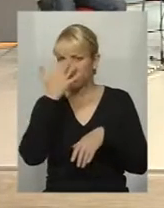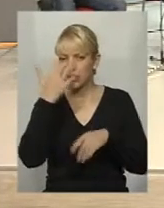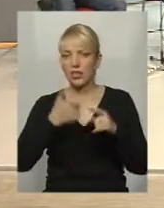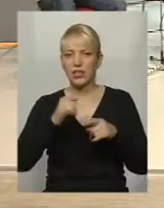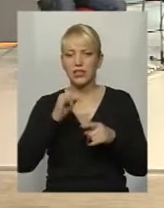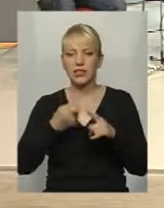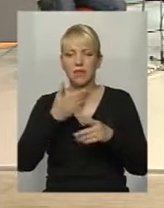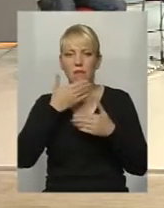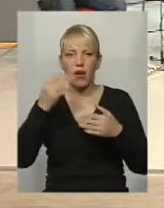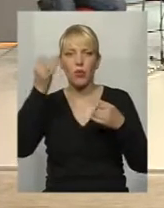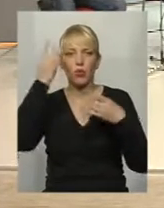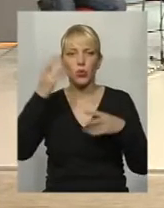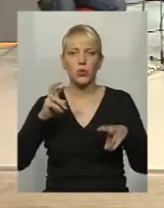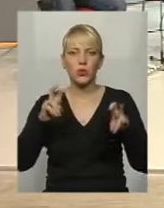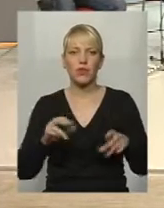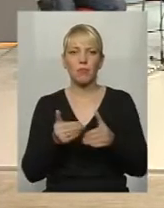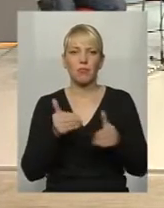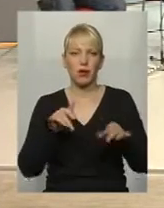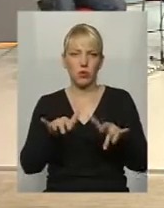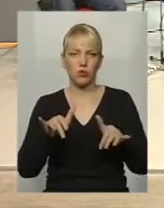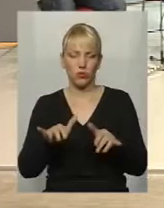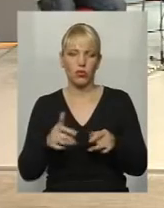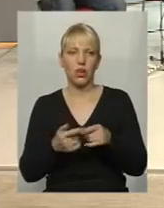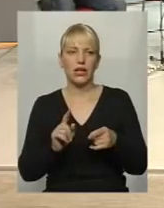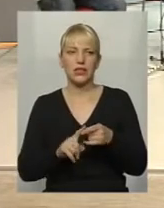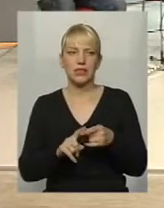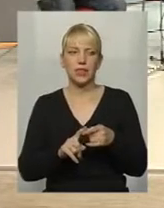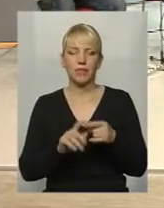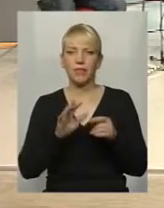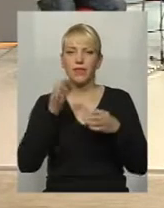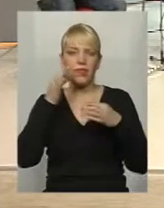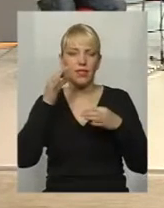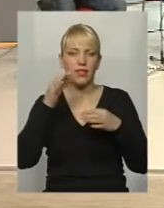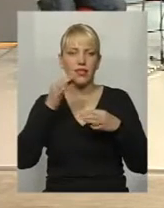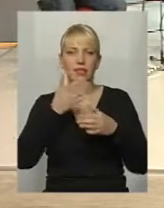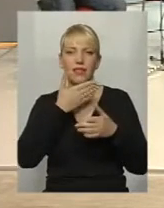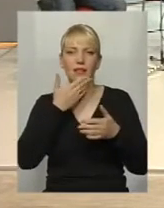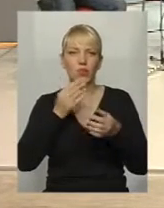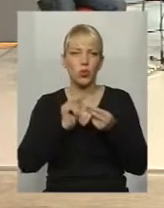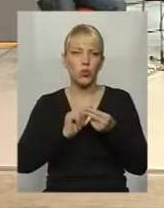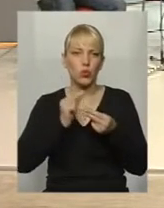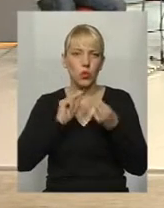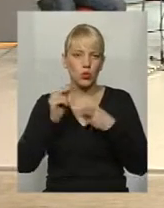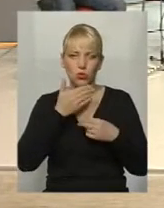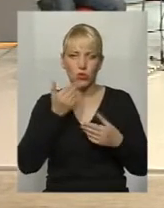навантаження на зір. І вона, в принципі, не настільки досконала, та, що до нас потрапляє. Для того, щоб